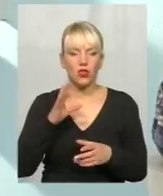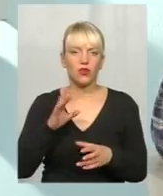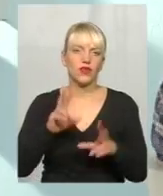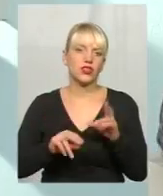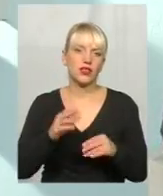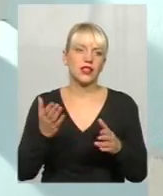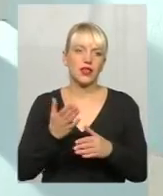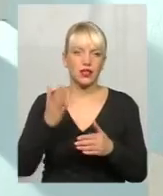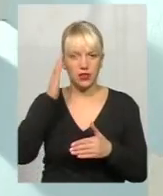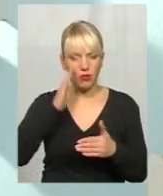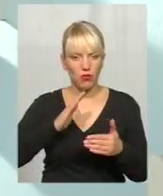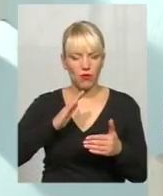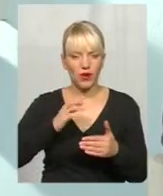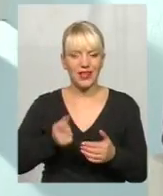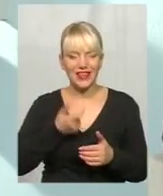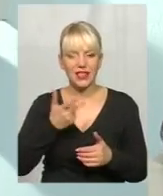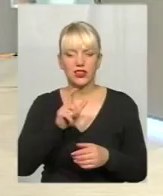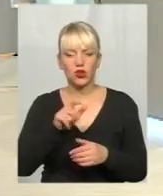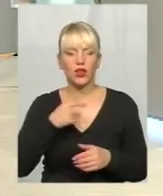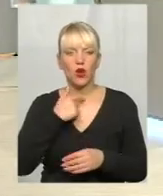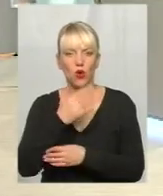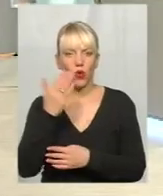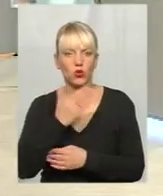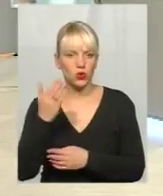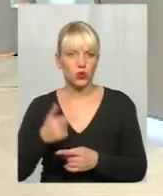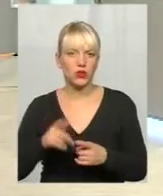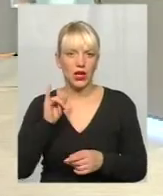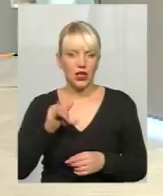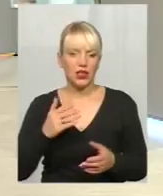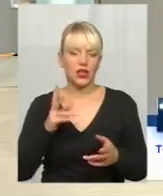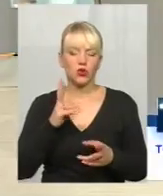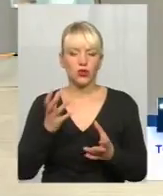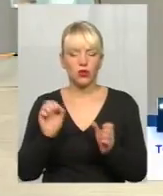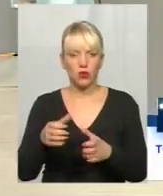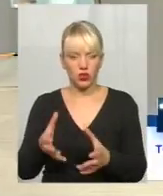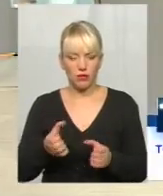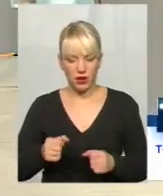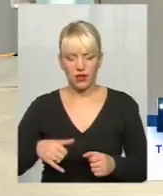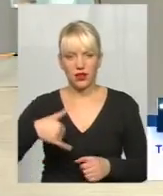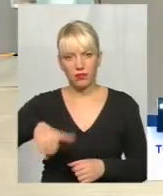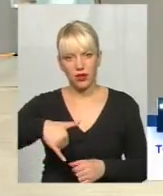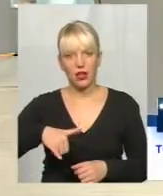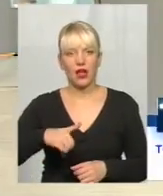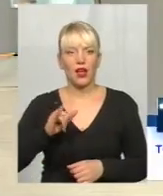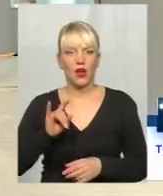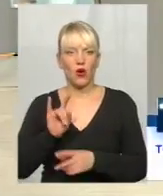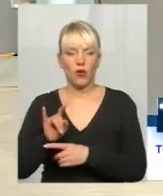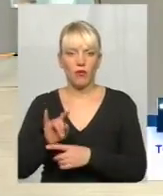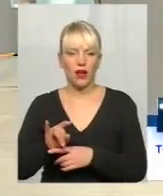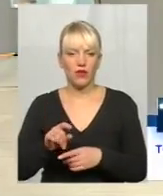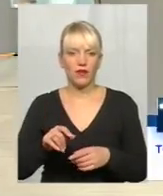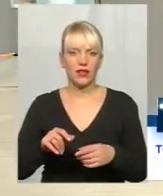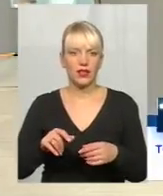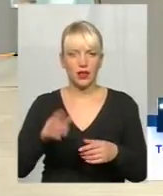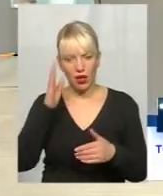голосує. Тому що, скажімо, хтось може брати ці матеріальні блага і обманювати партію, а в когось мучує совість, є